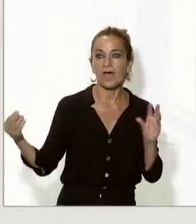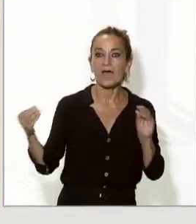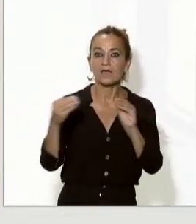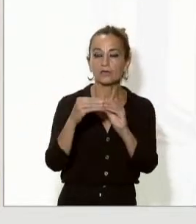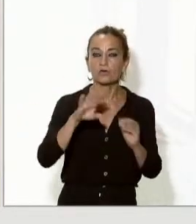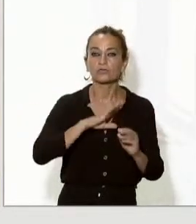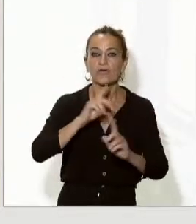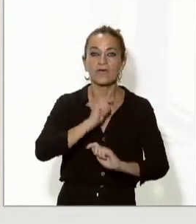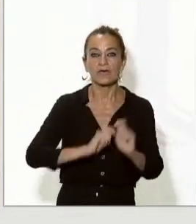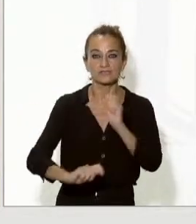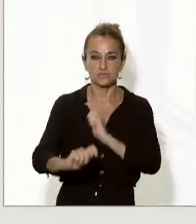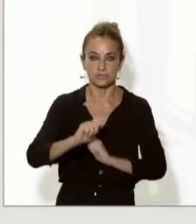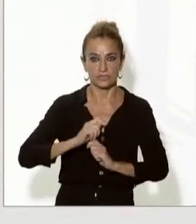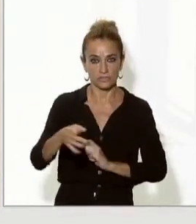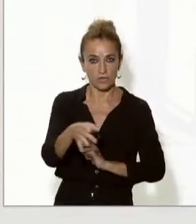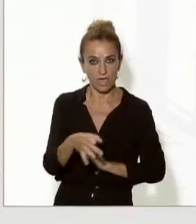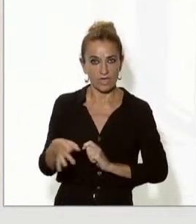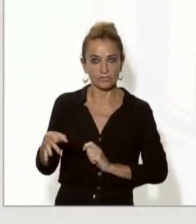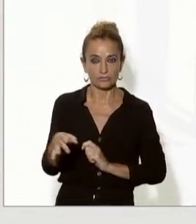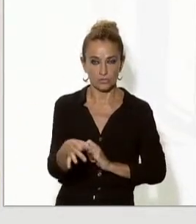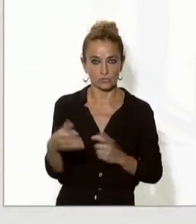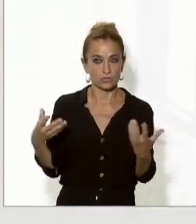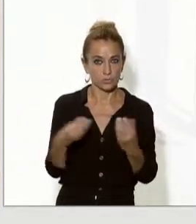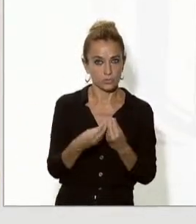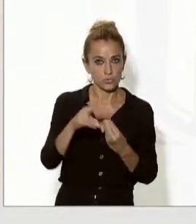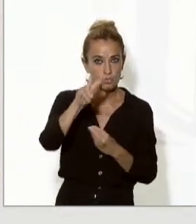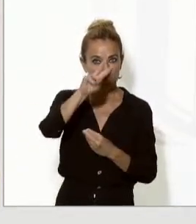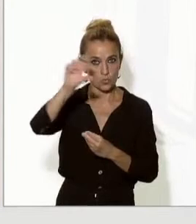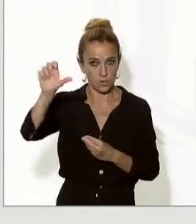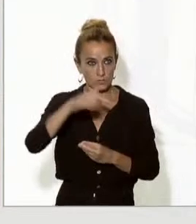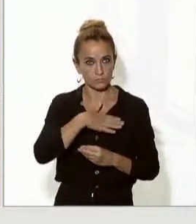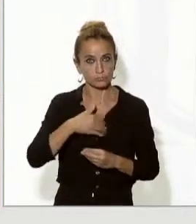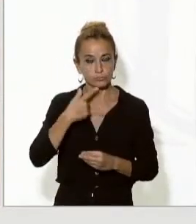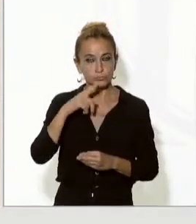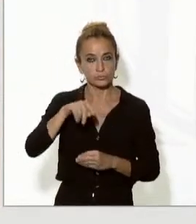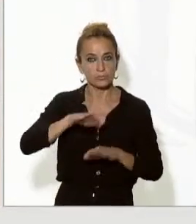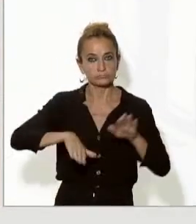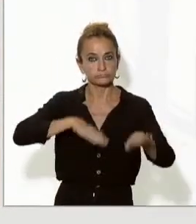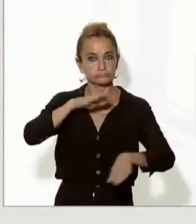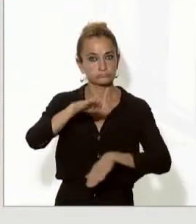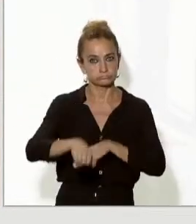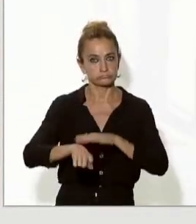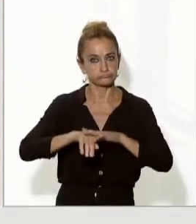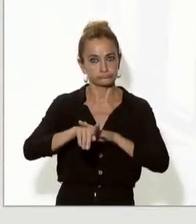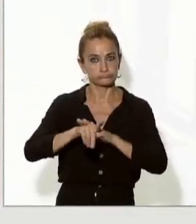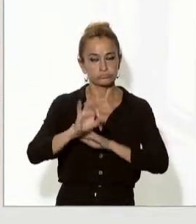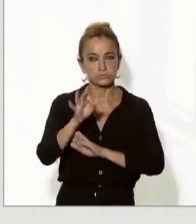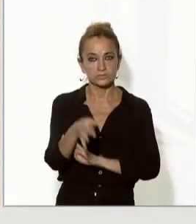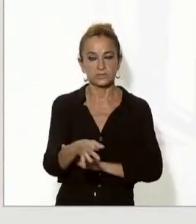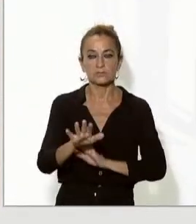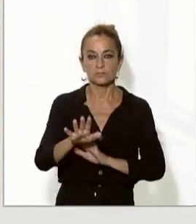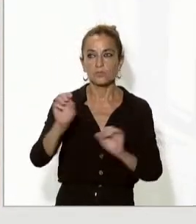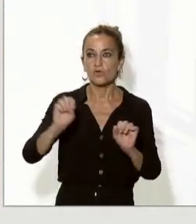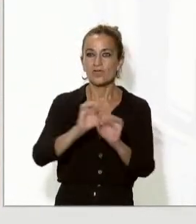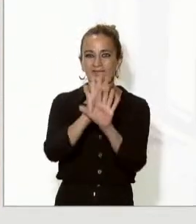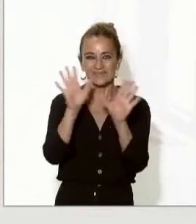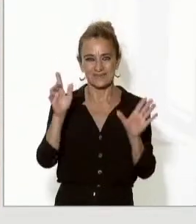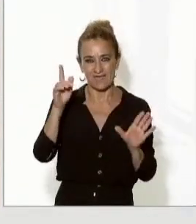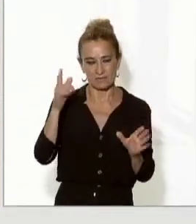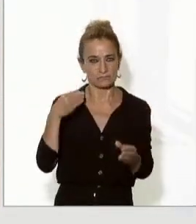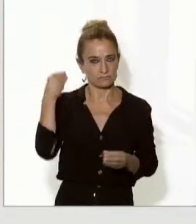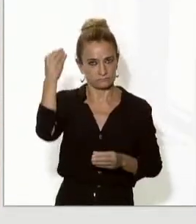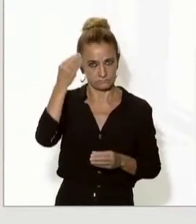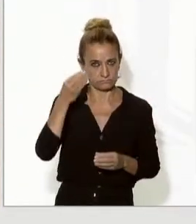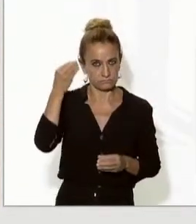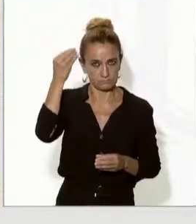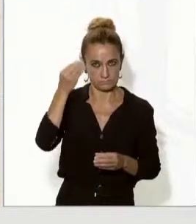'associació d'Andorra a la Unió Europea doncs també són passos endavant però clarament el que permetrà